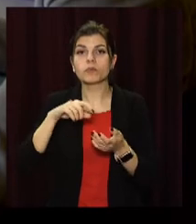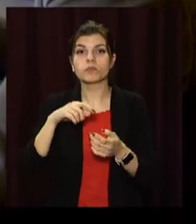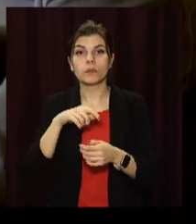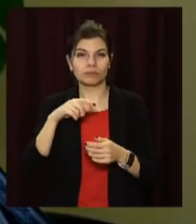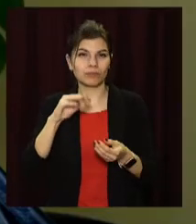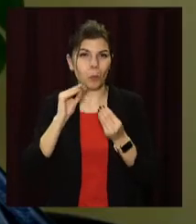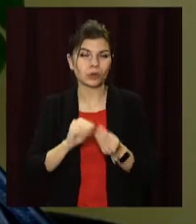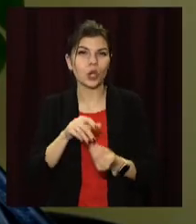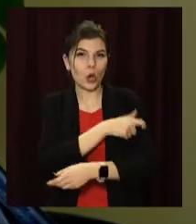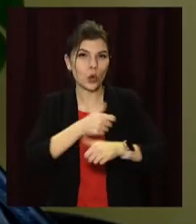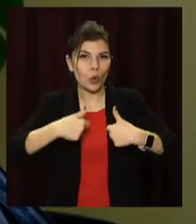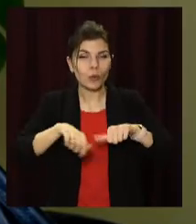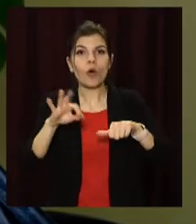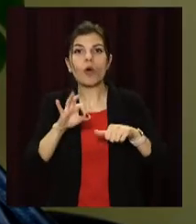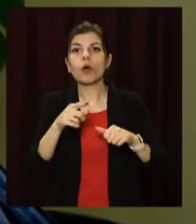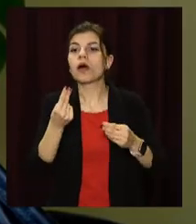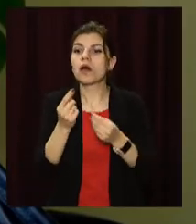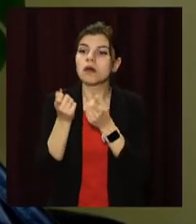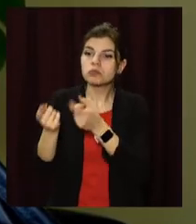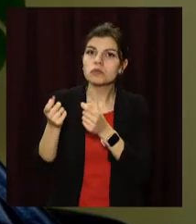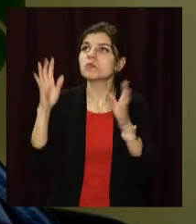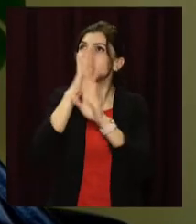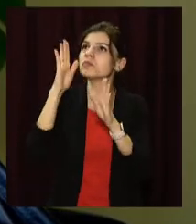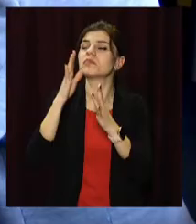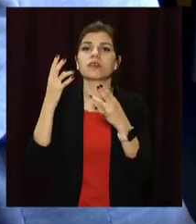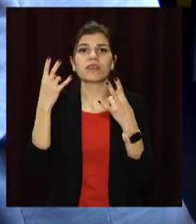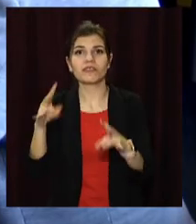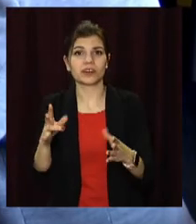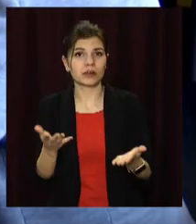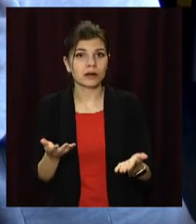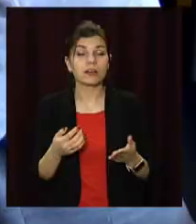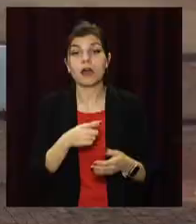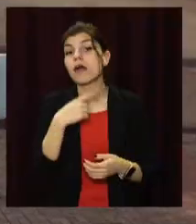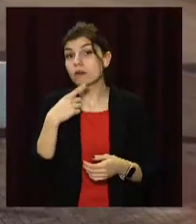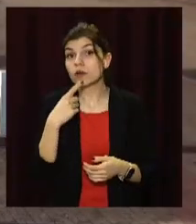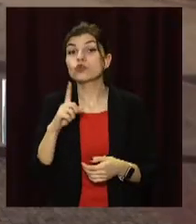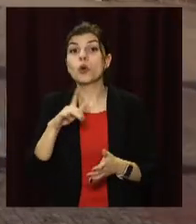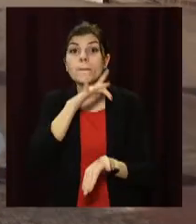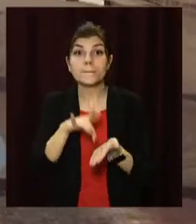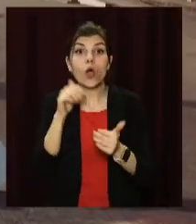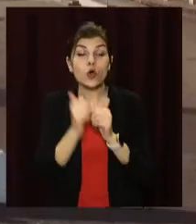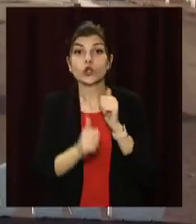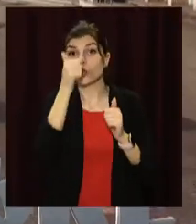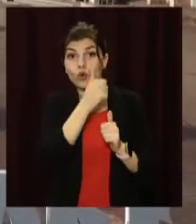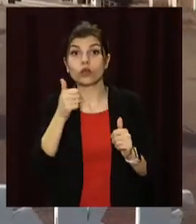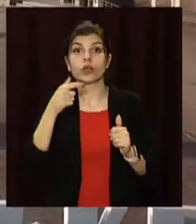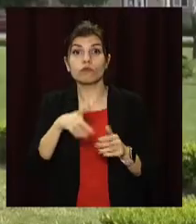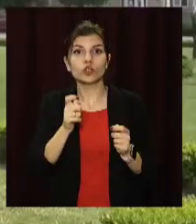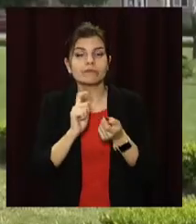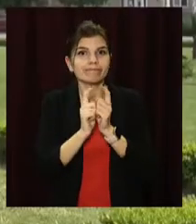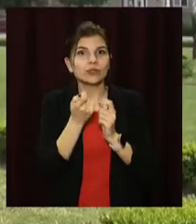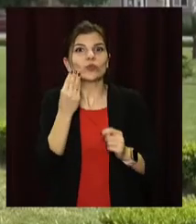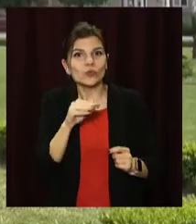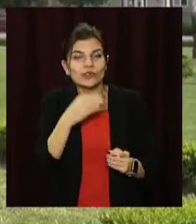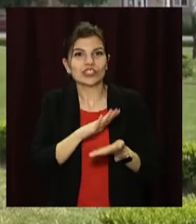комісії щодо поводження з відходами. В Департаменті екології та природних ресурсів кажуть, місто з кожним роком стає чистішим.